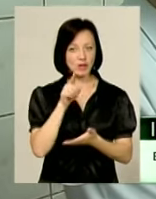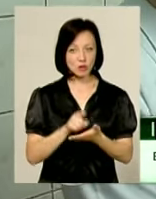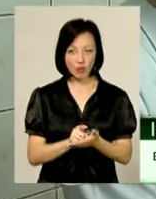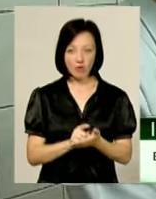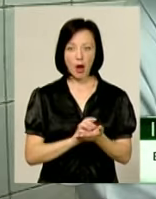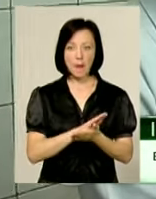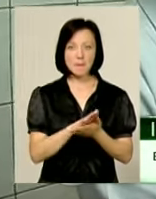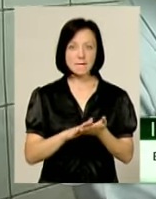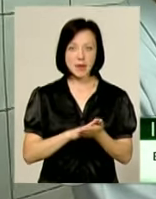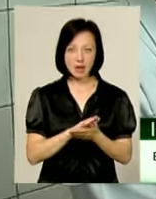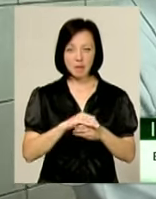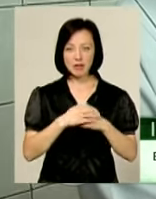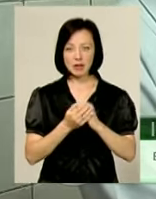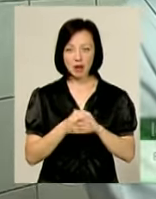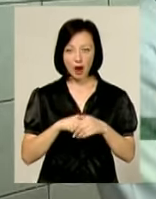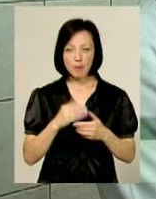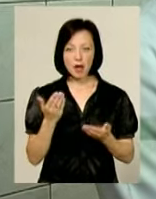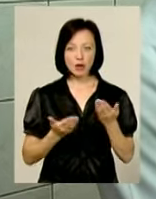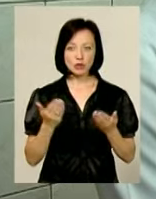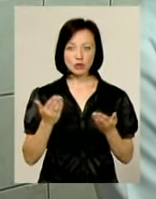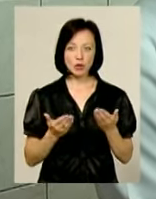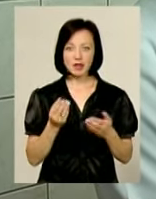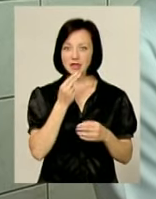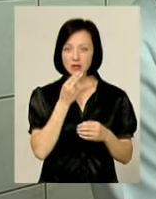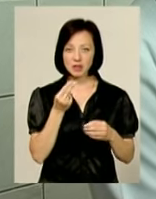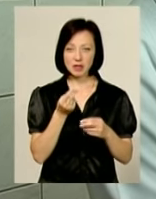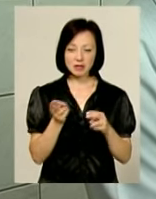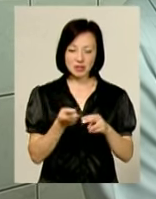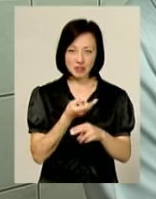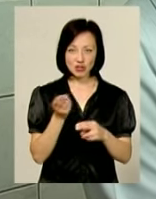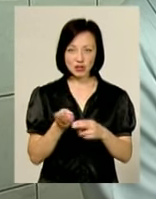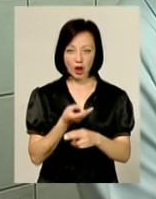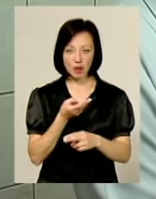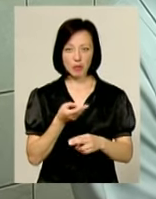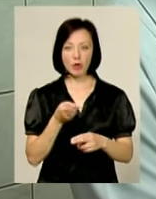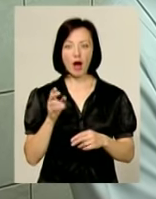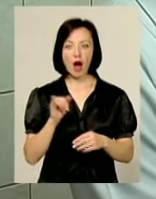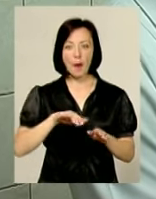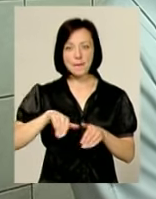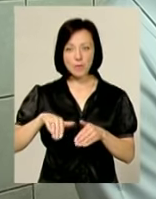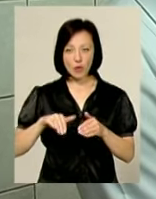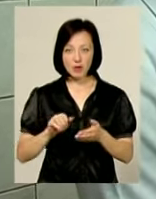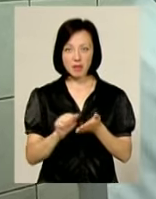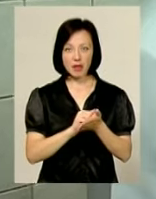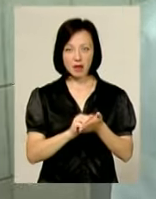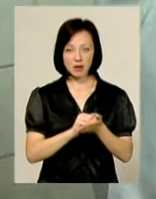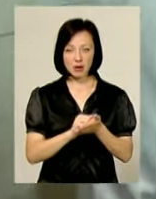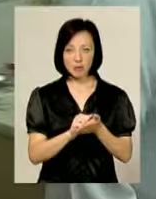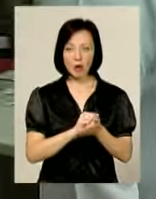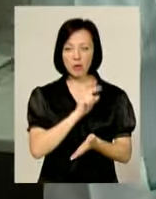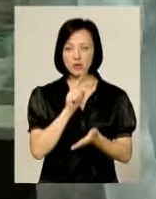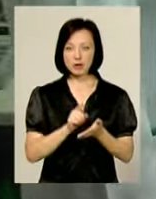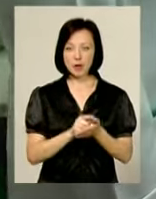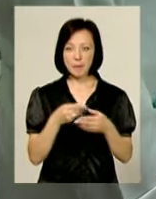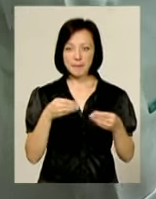миємо овочі, витираємо, якщо не є стимні частини, ми їх зачищаємо, зрізаємо, а потім натираємо, обов'язково, щоб